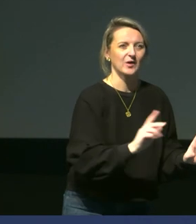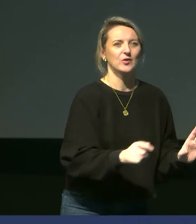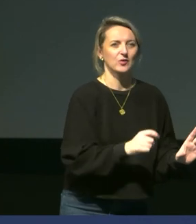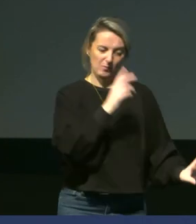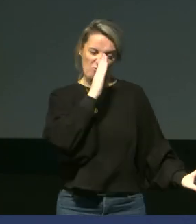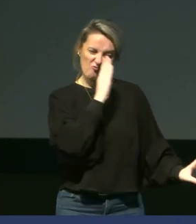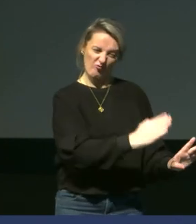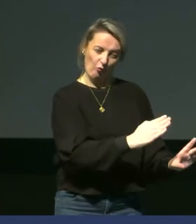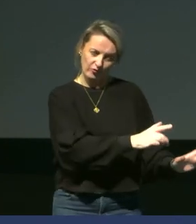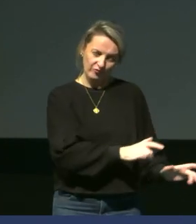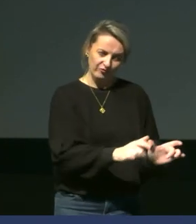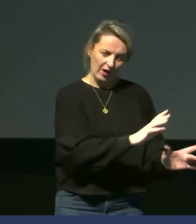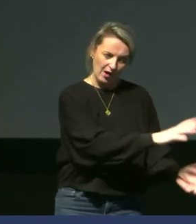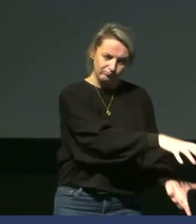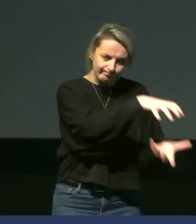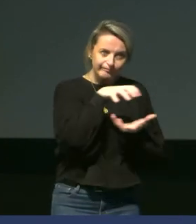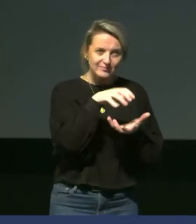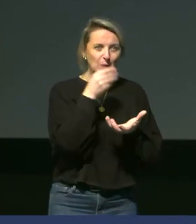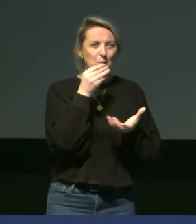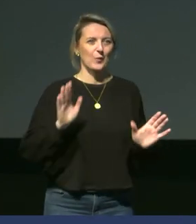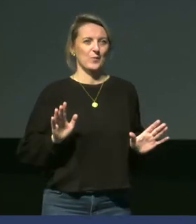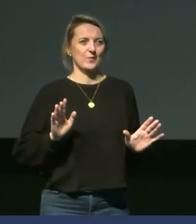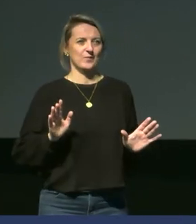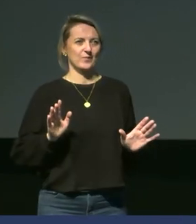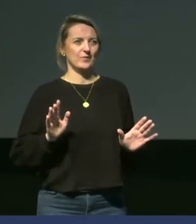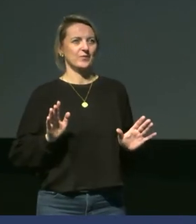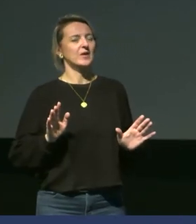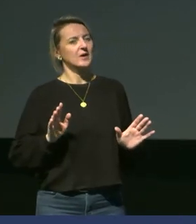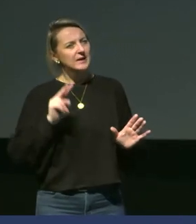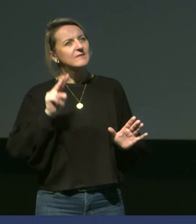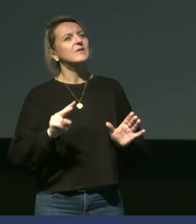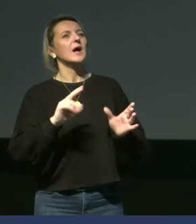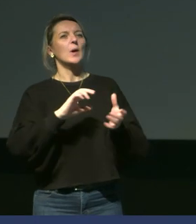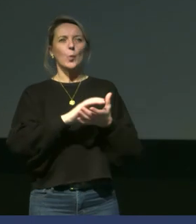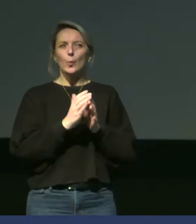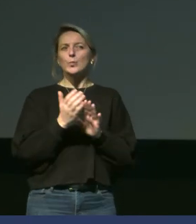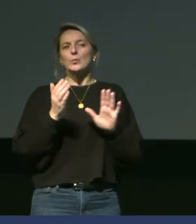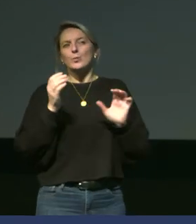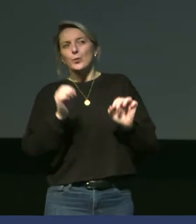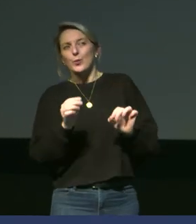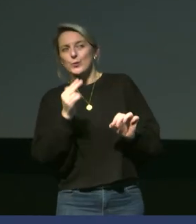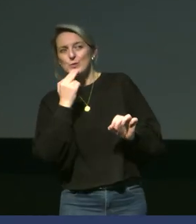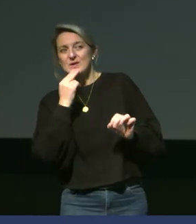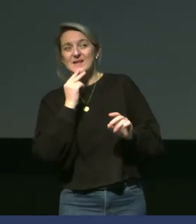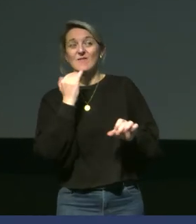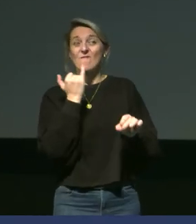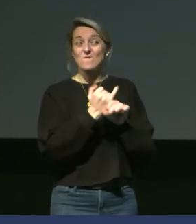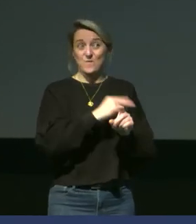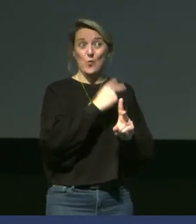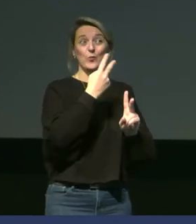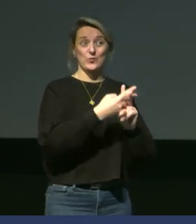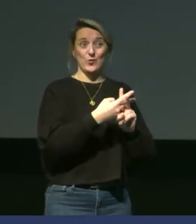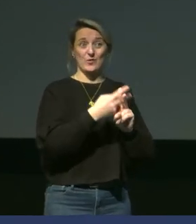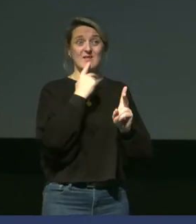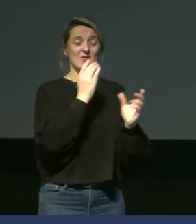fonce dessus, le reprend et il'y pas de problème. C'est un peu plus compliqué. On peut également utiliser des faux oeufs. On attend que l'individu revienne